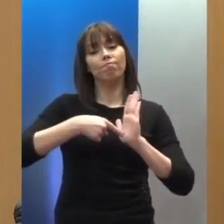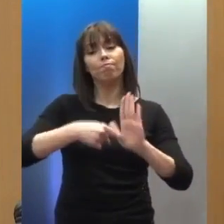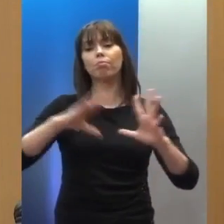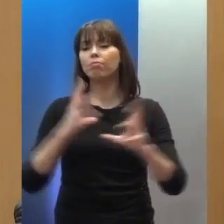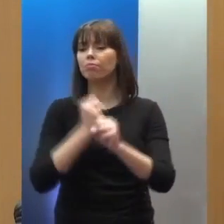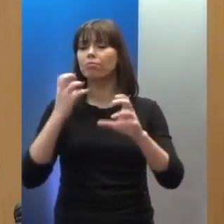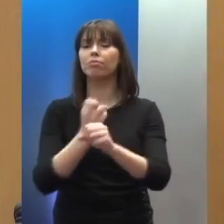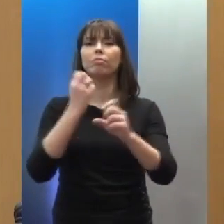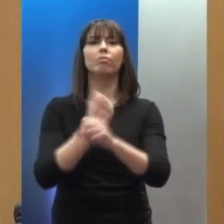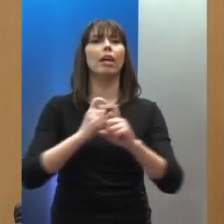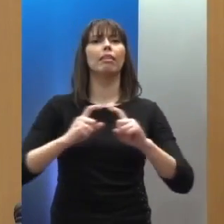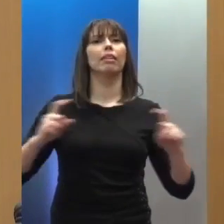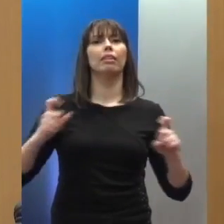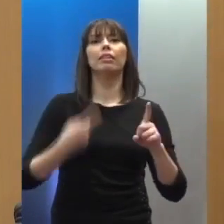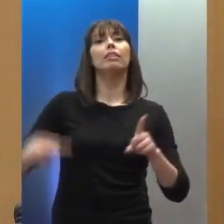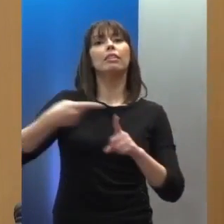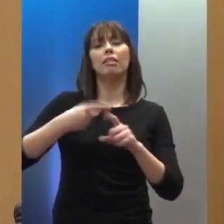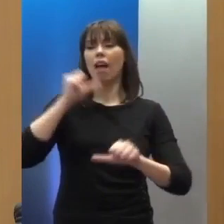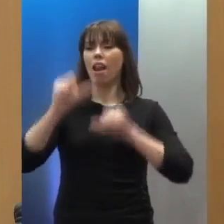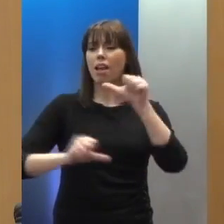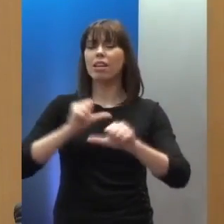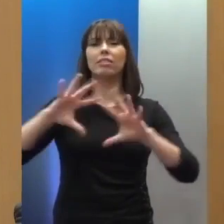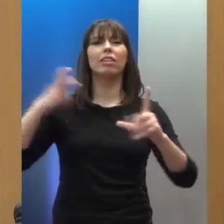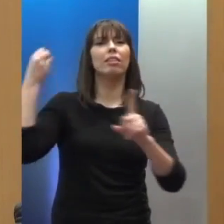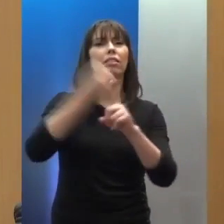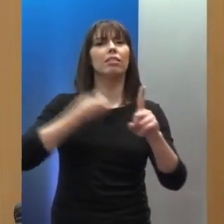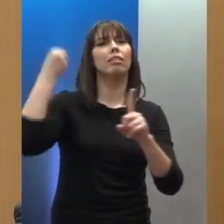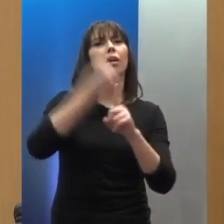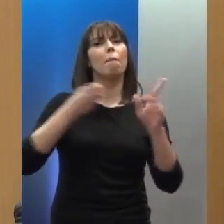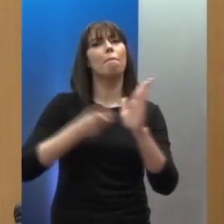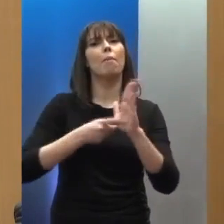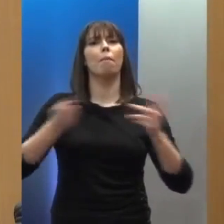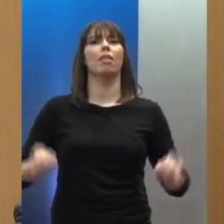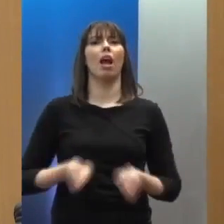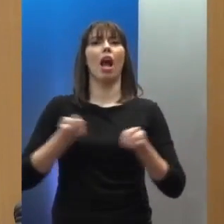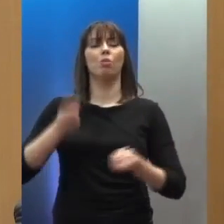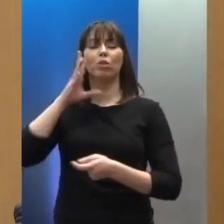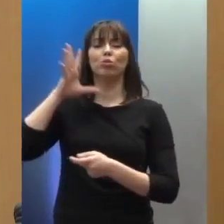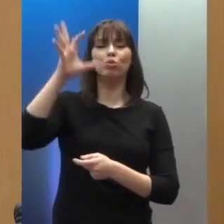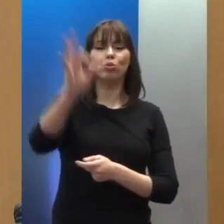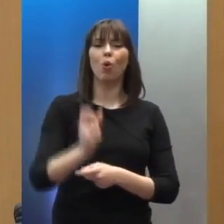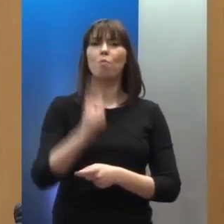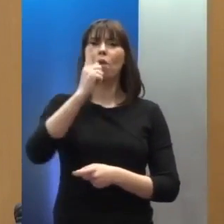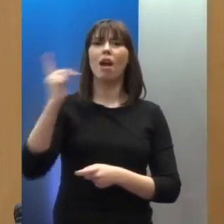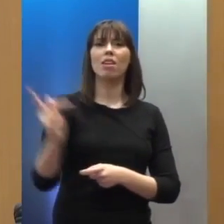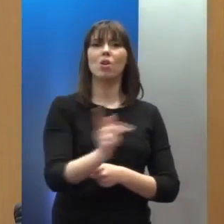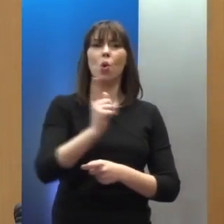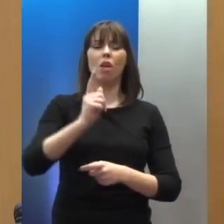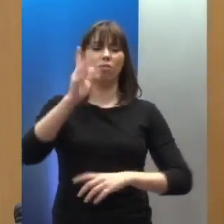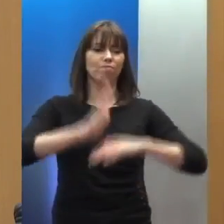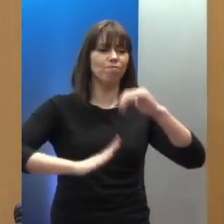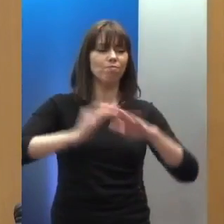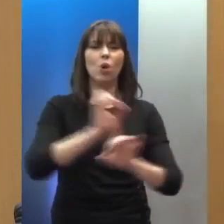των αλλαγών και αγώνων που έχουμε να δώσουμε για να οικοδομήσουμε μια κοινωνία χωρίς ρατσισμό και